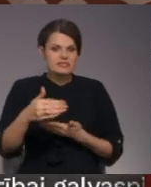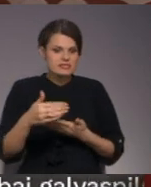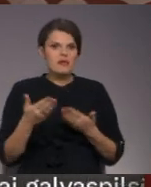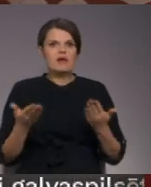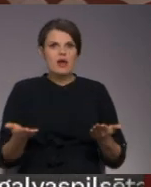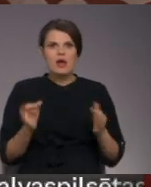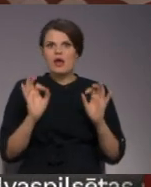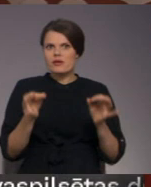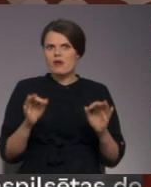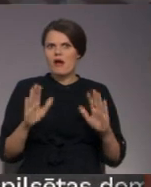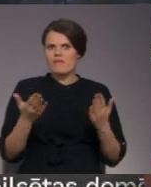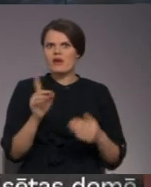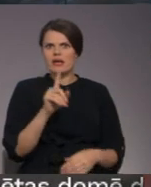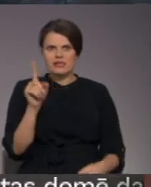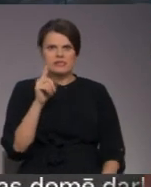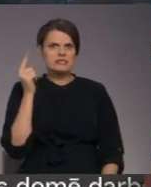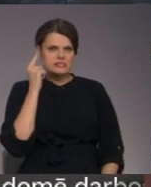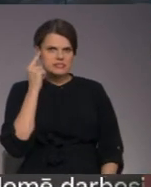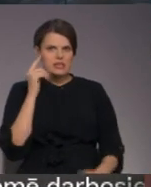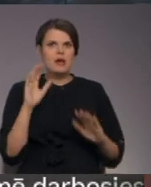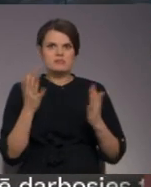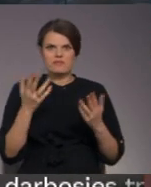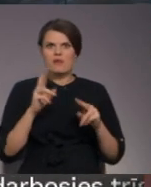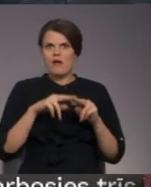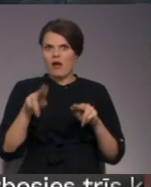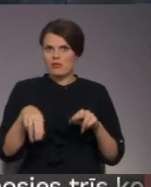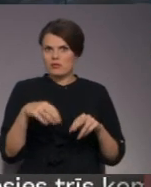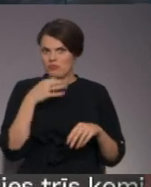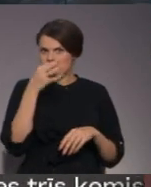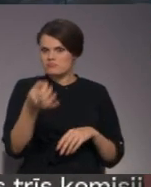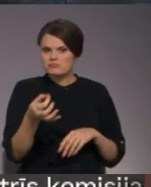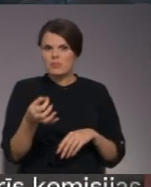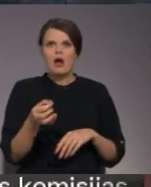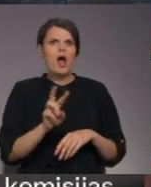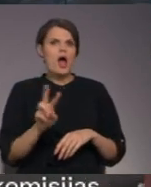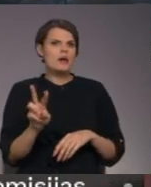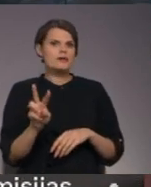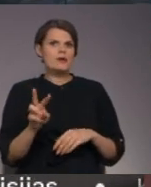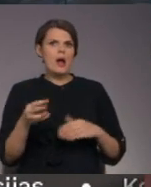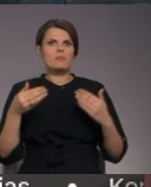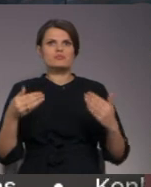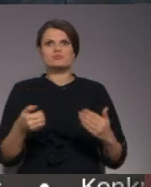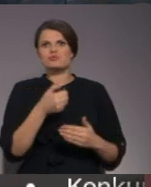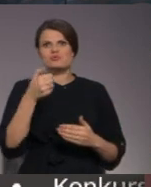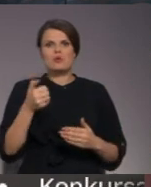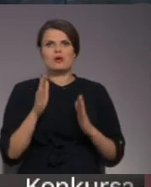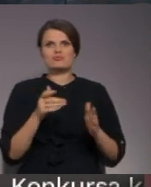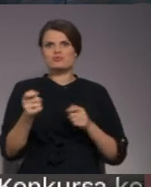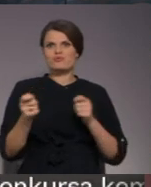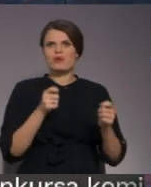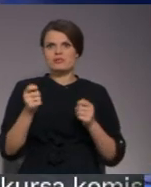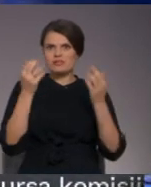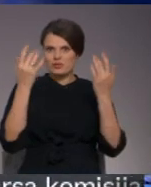Jā, un vai ir zināms un vai ir atļauts atklāt, kam šogad ir uzticēti ceremonijas vadīšanas groži?